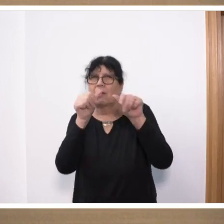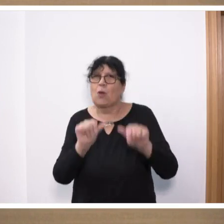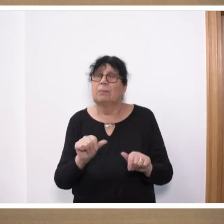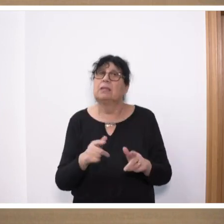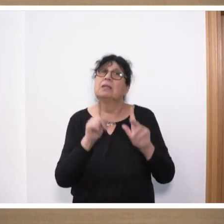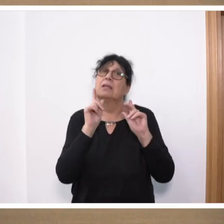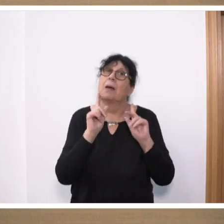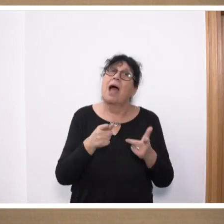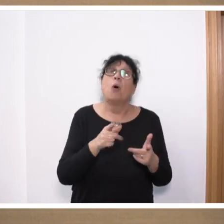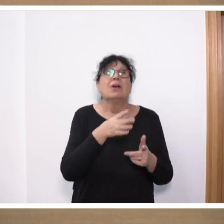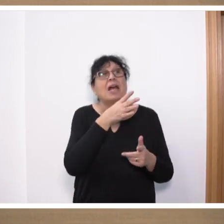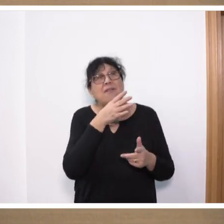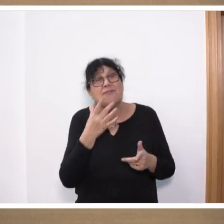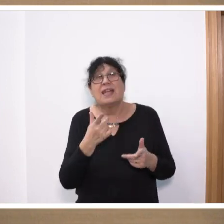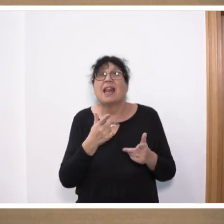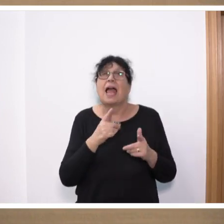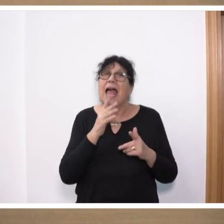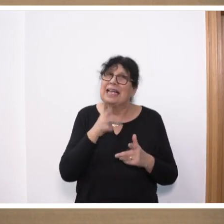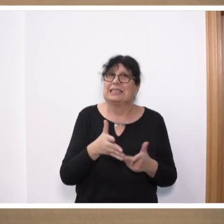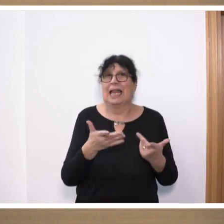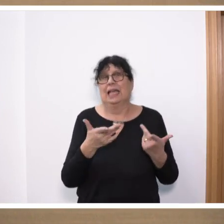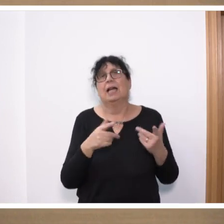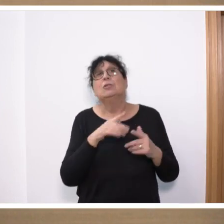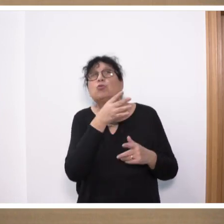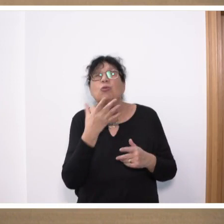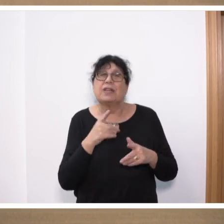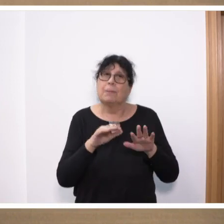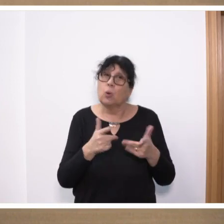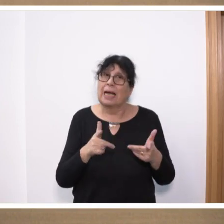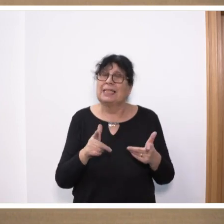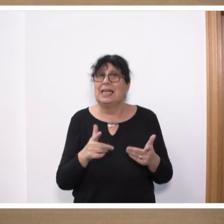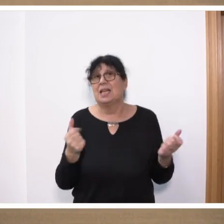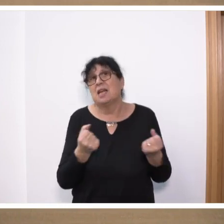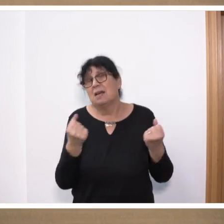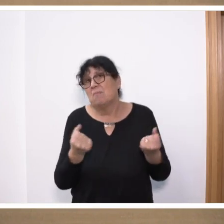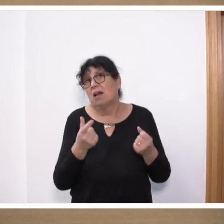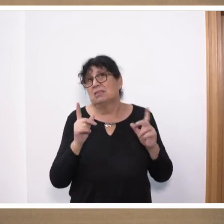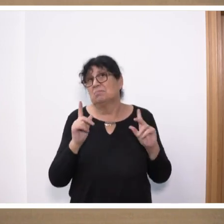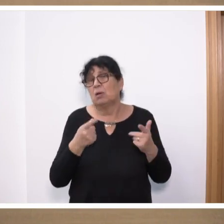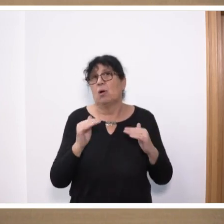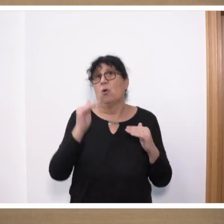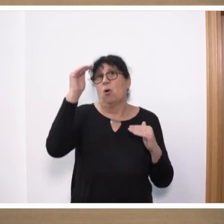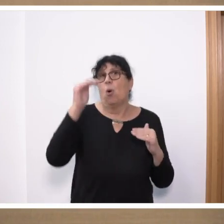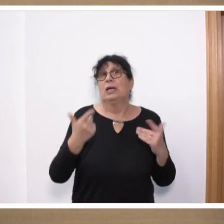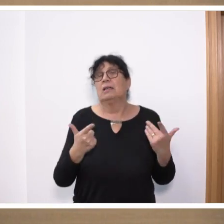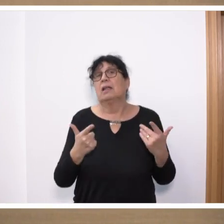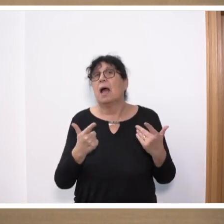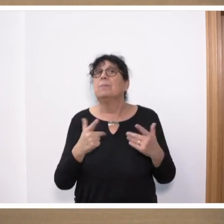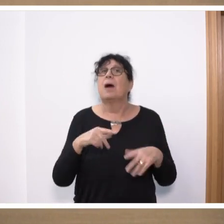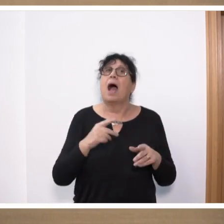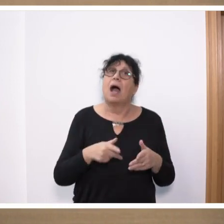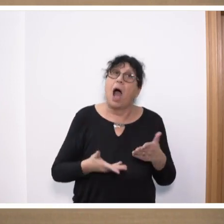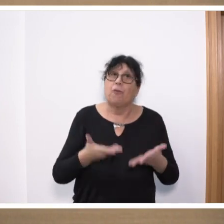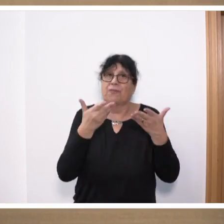aber auch viele hässliche. Zu viel Bürokratie führt natürlich zu einem hohen Verwaltungsaufwand, auch